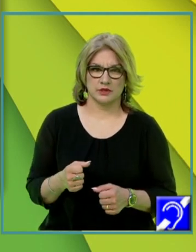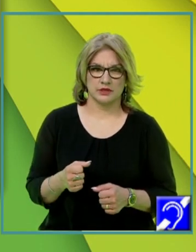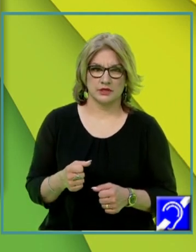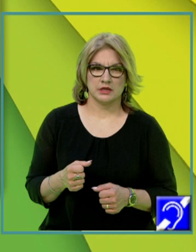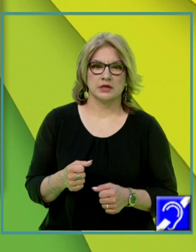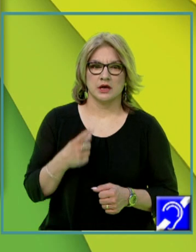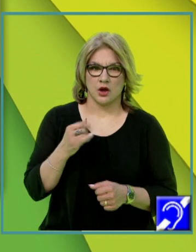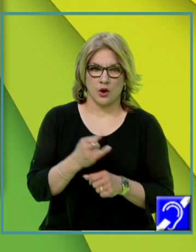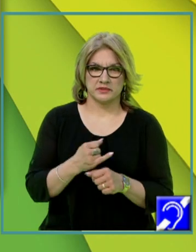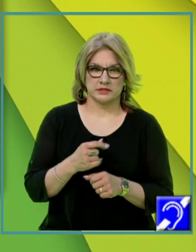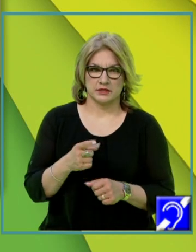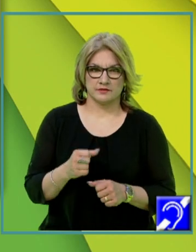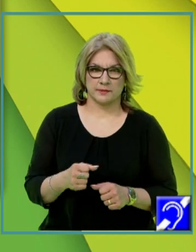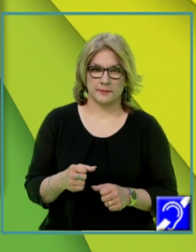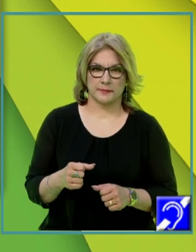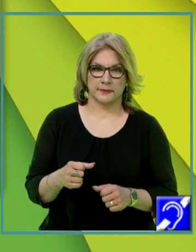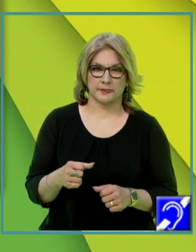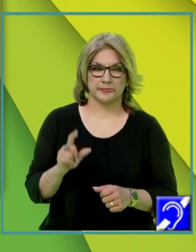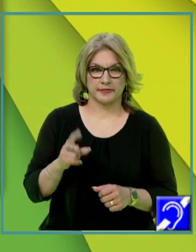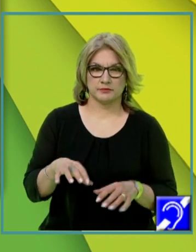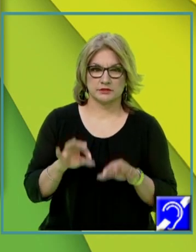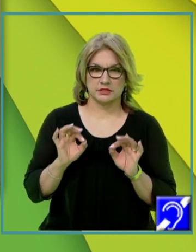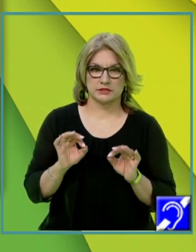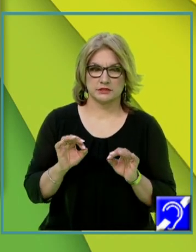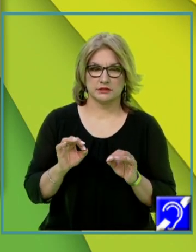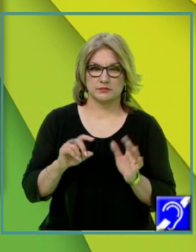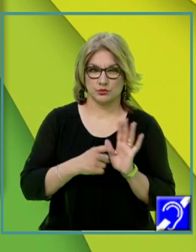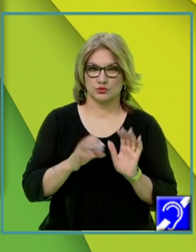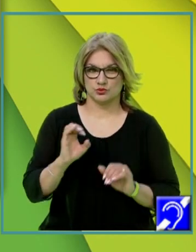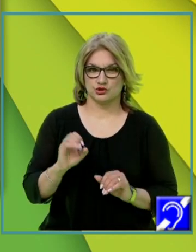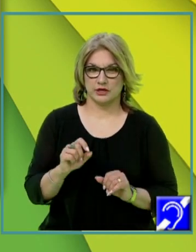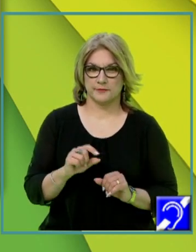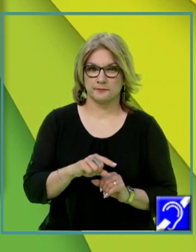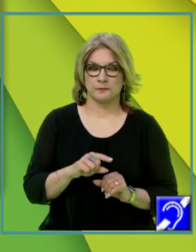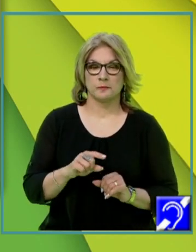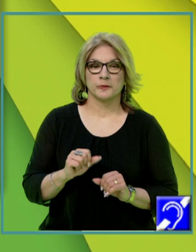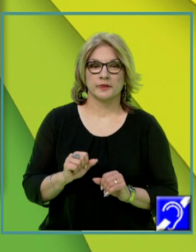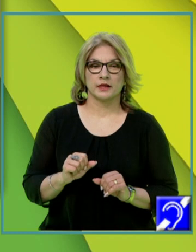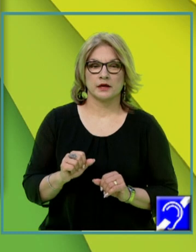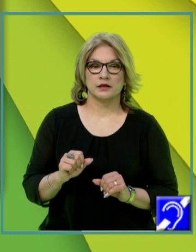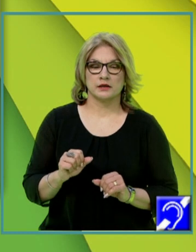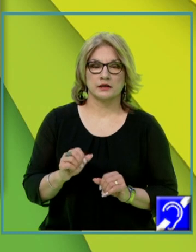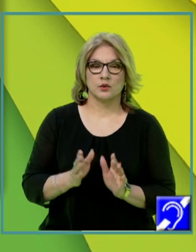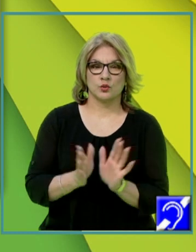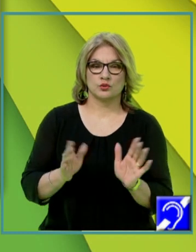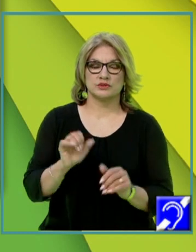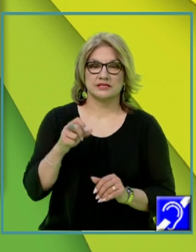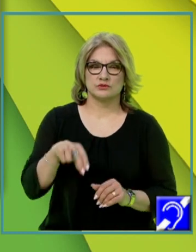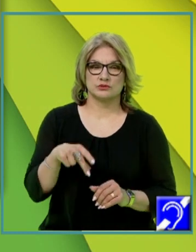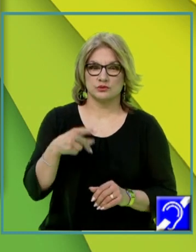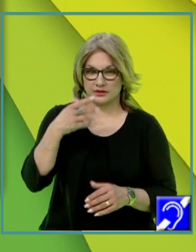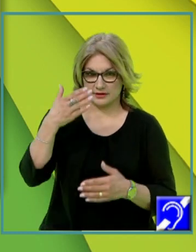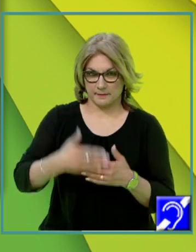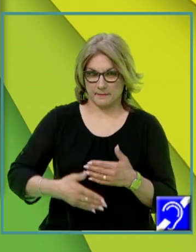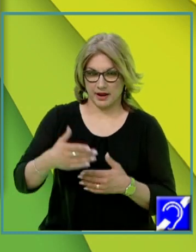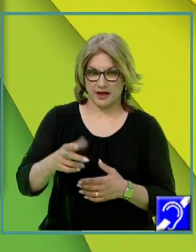observăm că avem de găsit la punctul C mic exact sinusul unghiului format de planul din față deci la care ne uităm